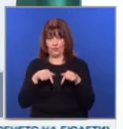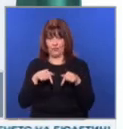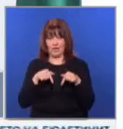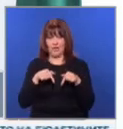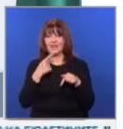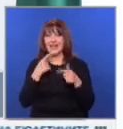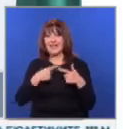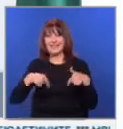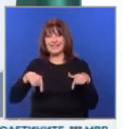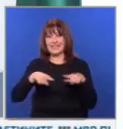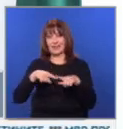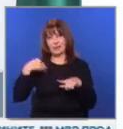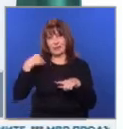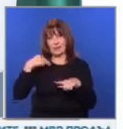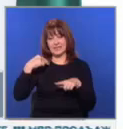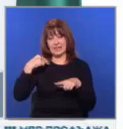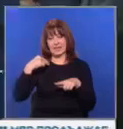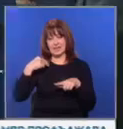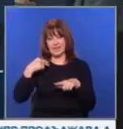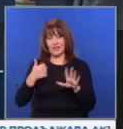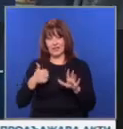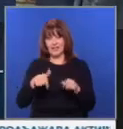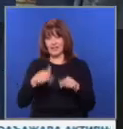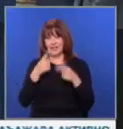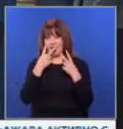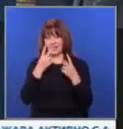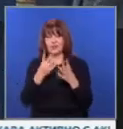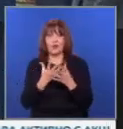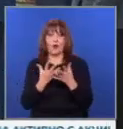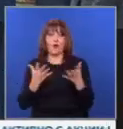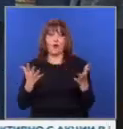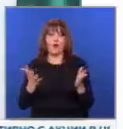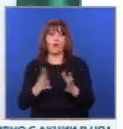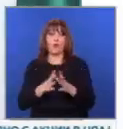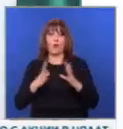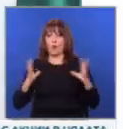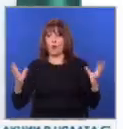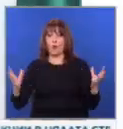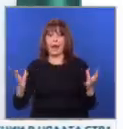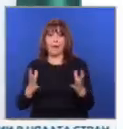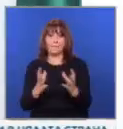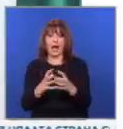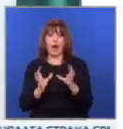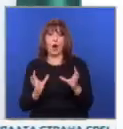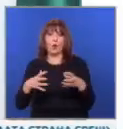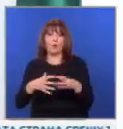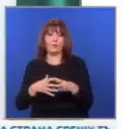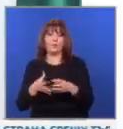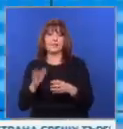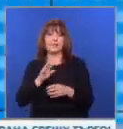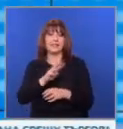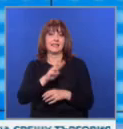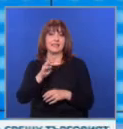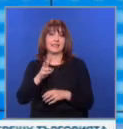гербовата зала, толкова беше цялата експедиция, вижте сега колко голяма е вече експедицията след 33 години.